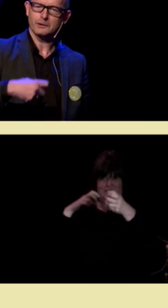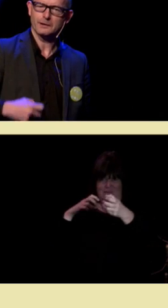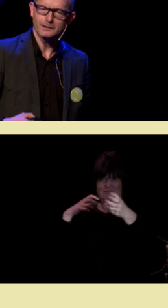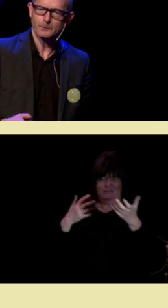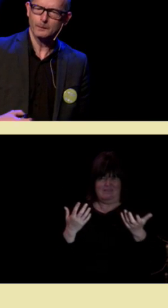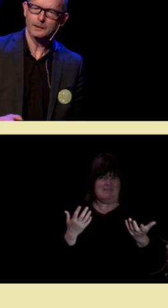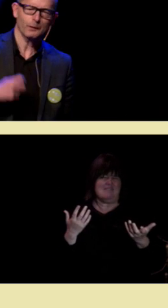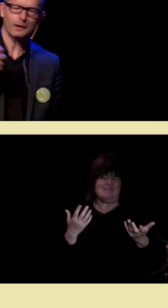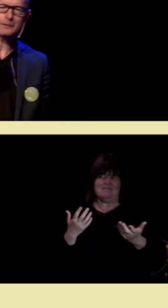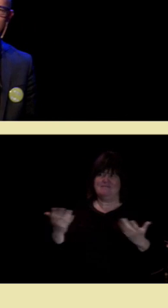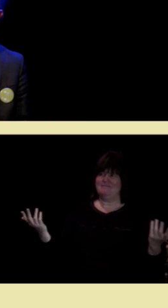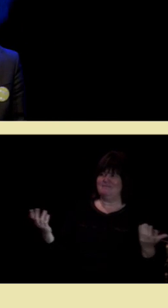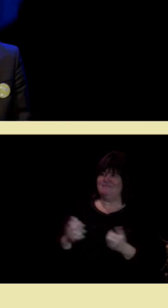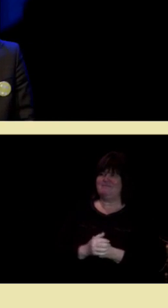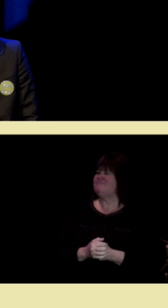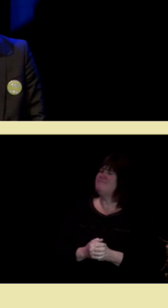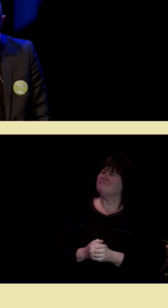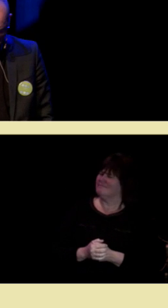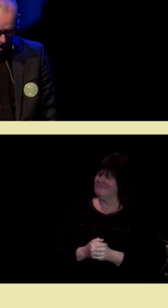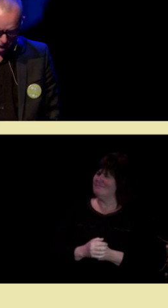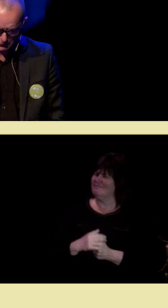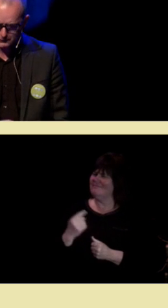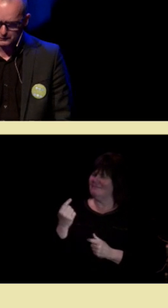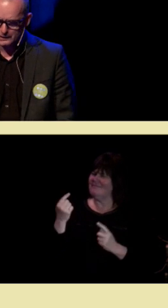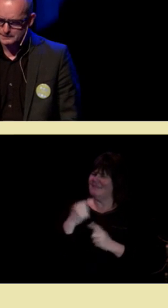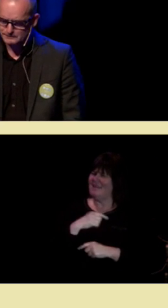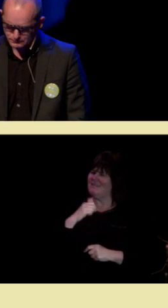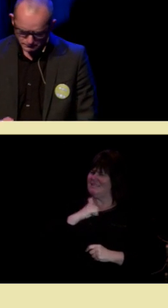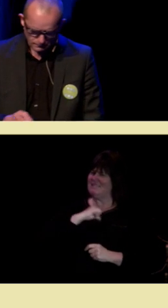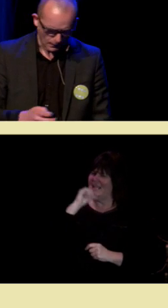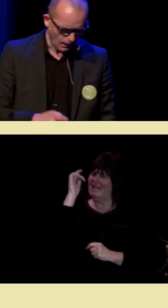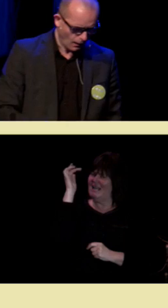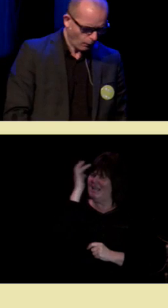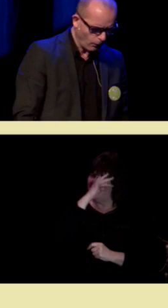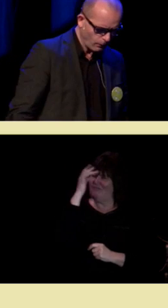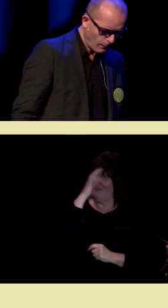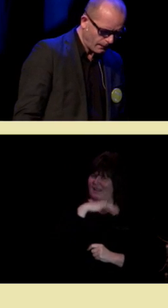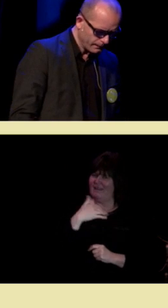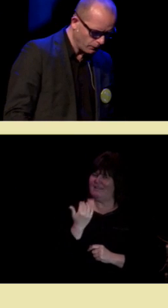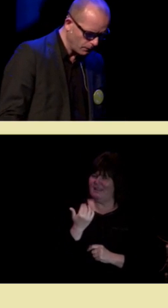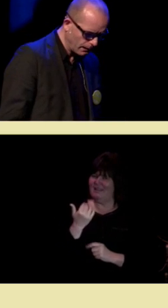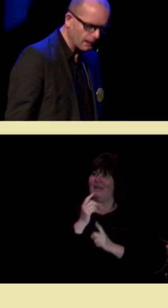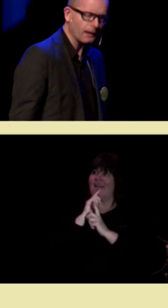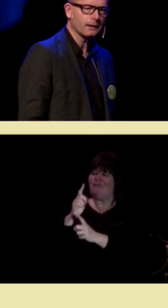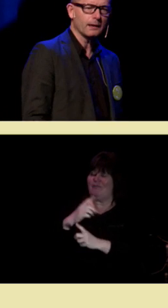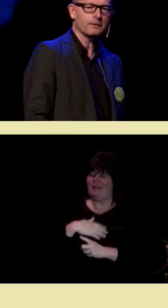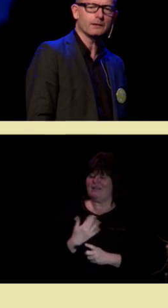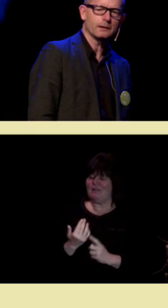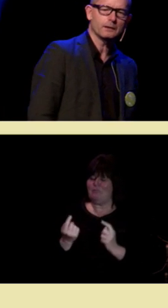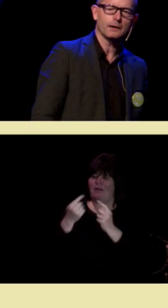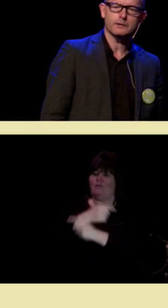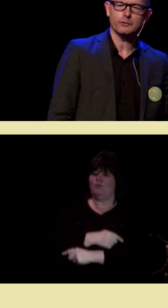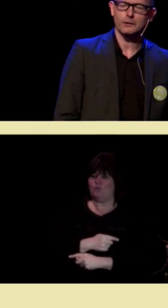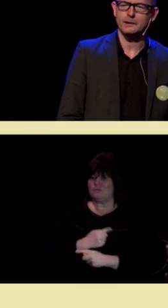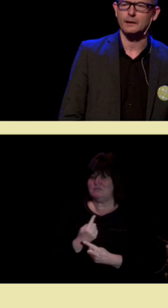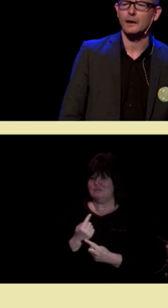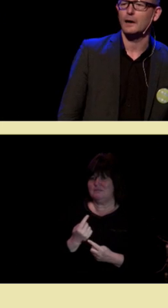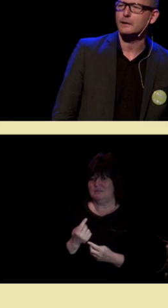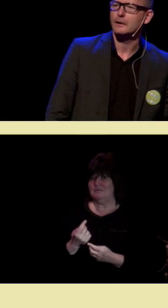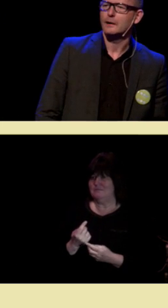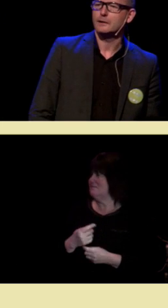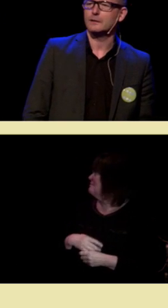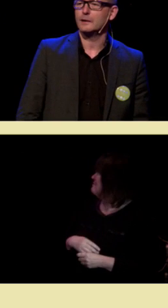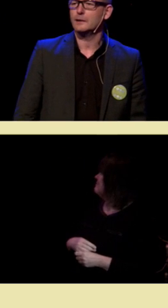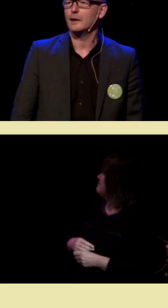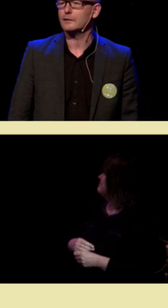Skjønner dere? Det er enda et cellerefererende paradoks ved hjernen. Og den grunnleggende enheten i den, det er selvfølgelig denne